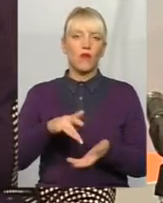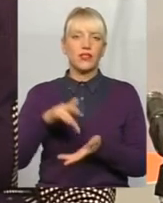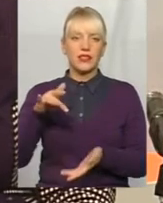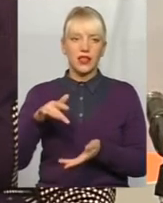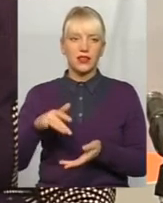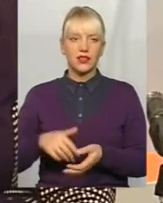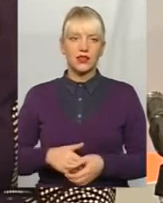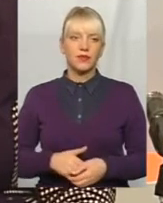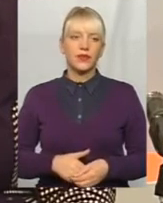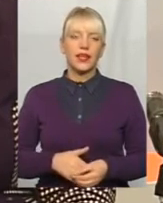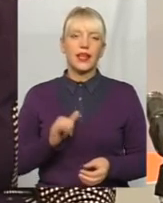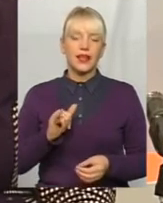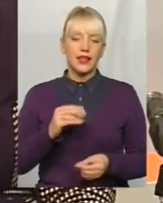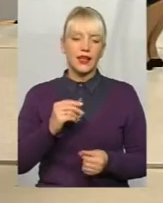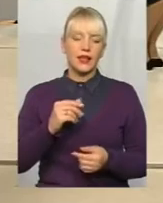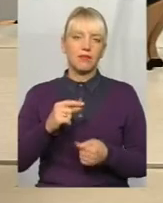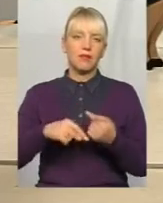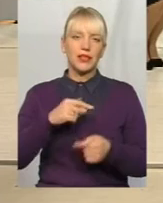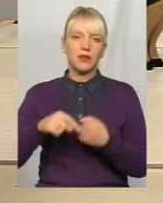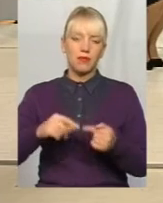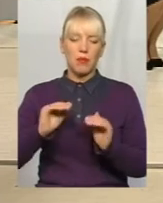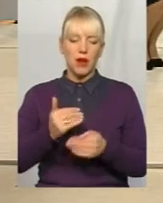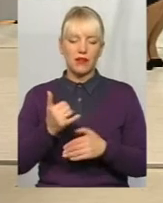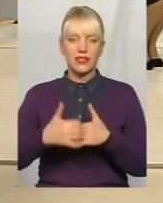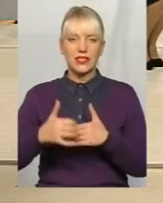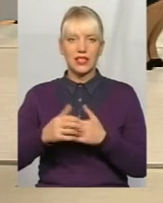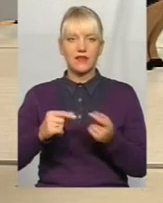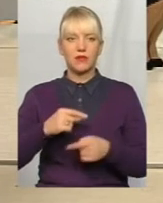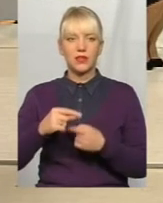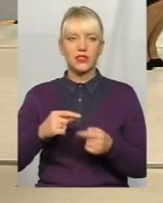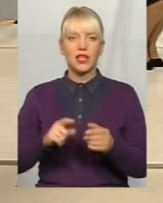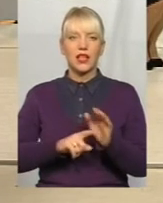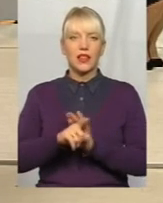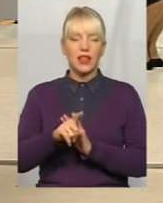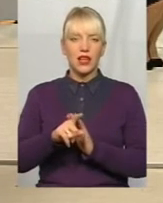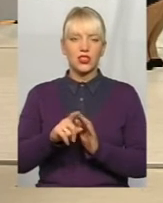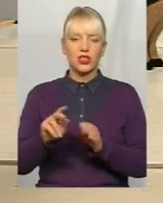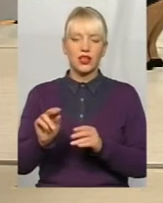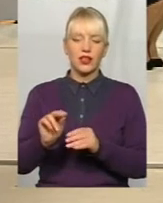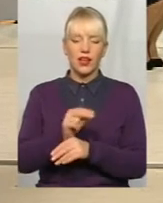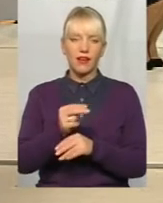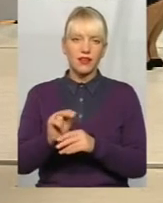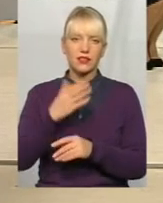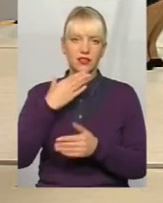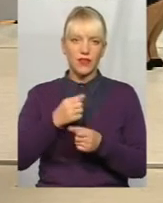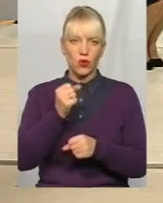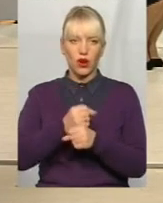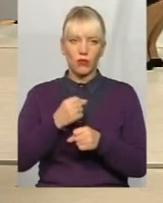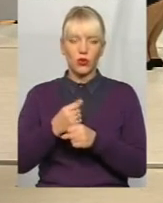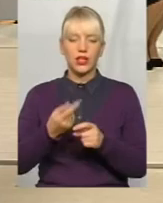і предприємці малого і середнього бізнесу, вони почали корректирувати свою роботу. Те, хто